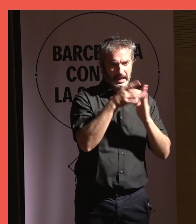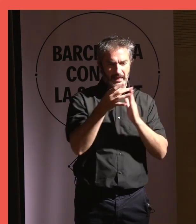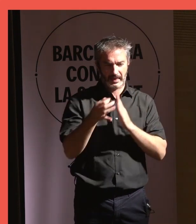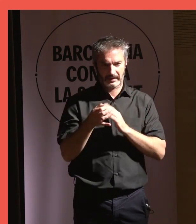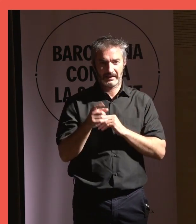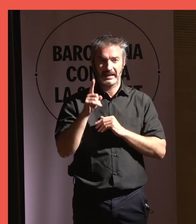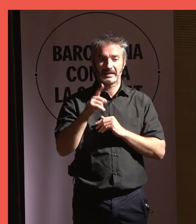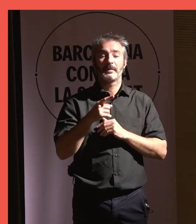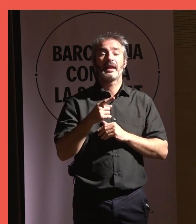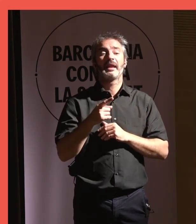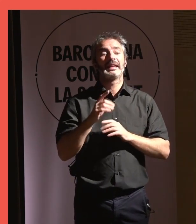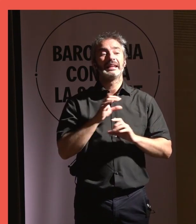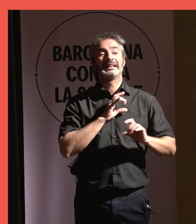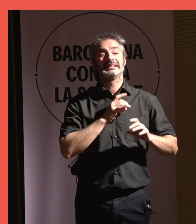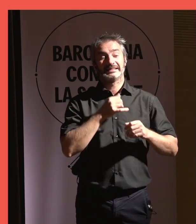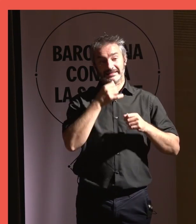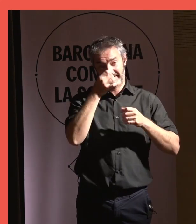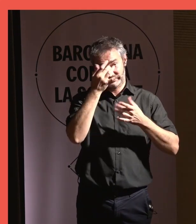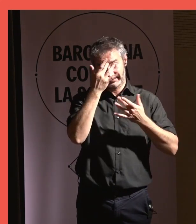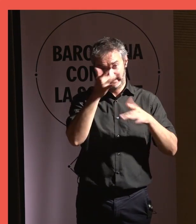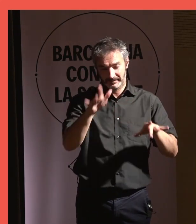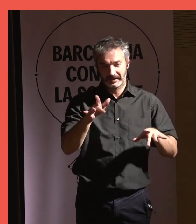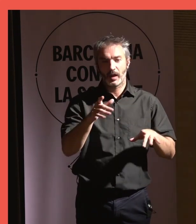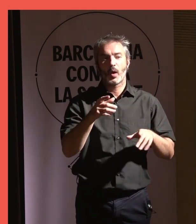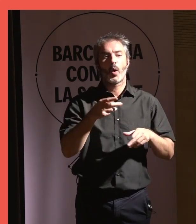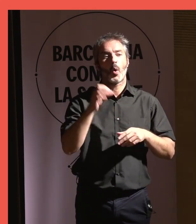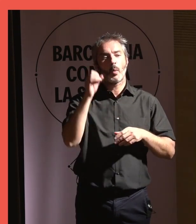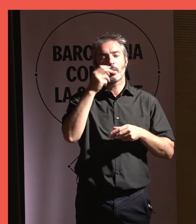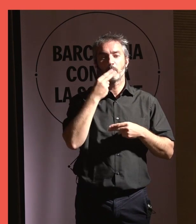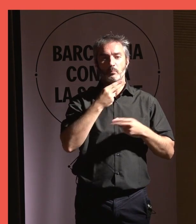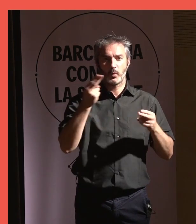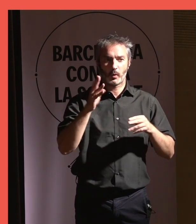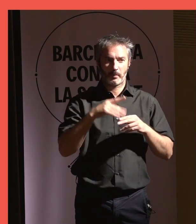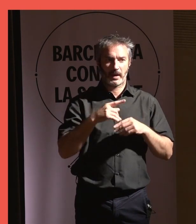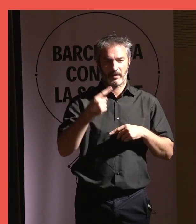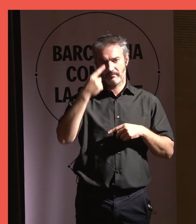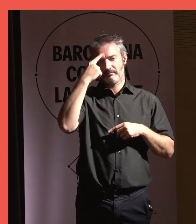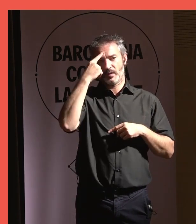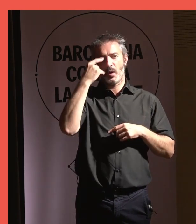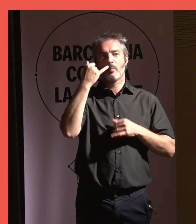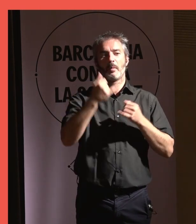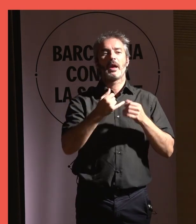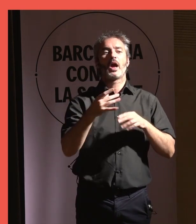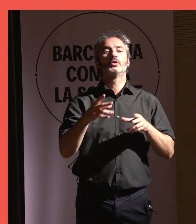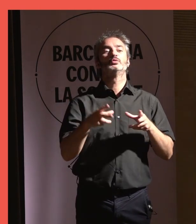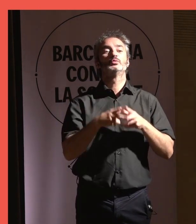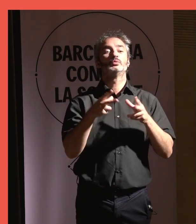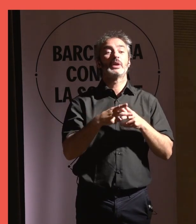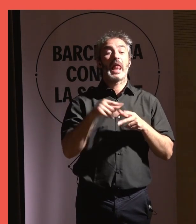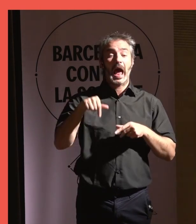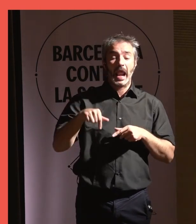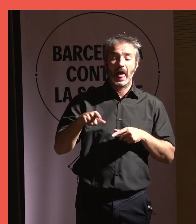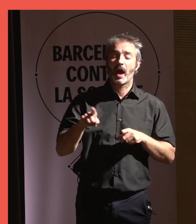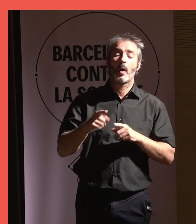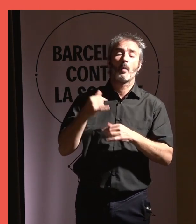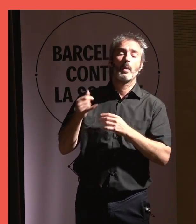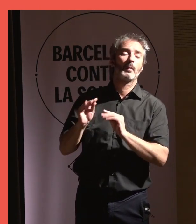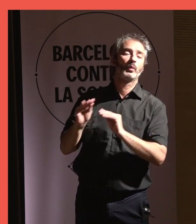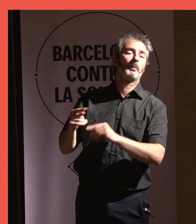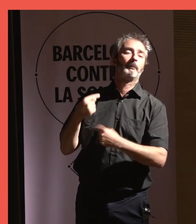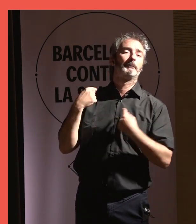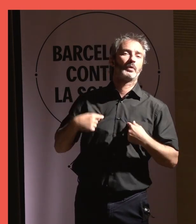També cal sensibilitzar l'opinió pública sobre la soledat com a un problema social perquè sovint es viu com un problema personal.